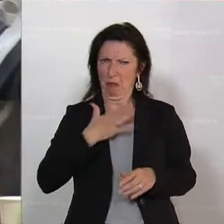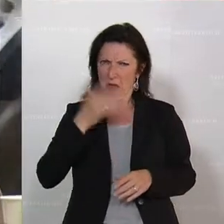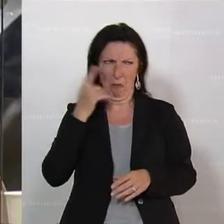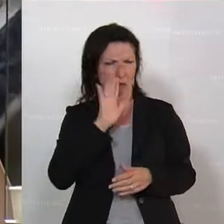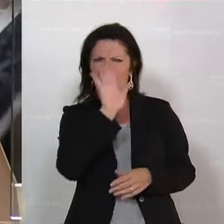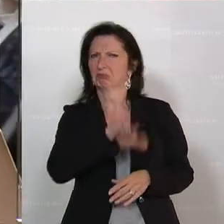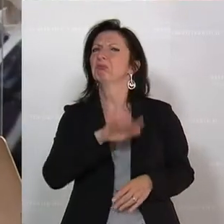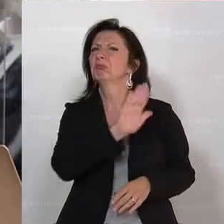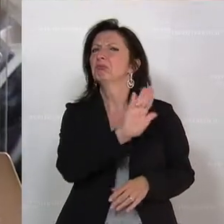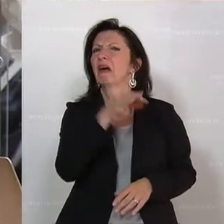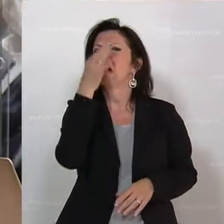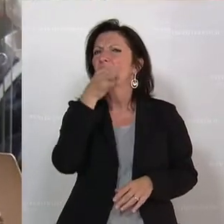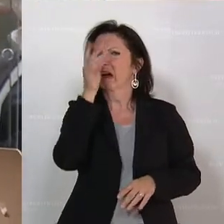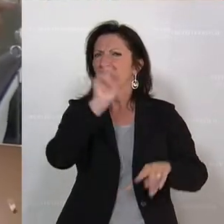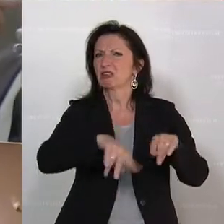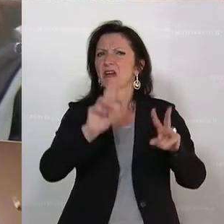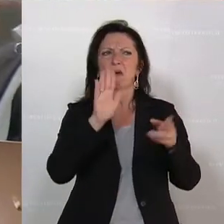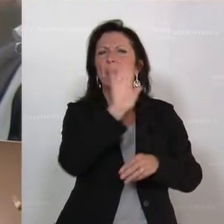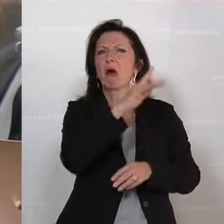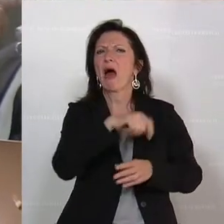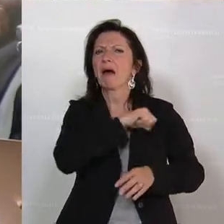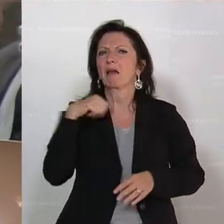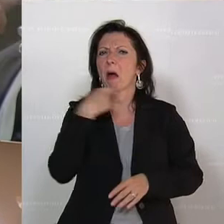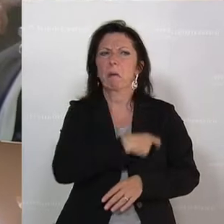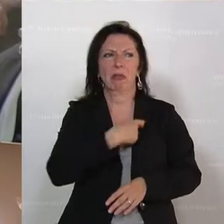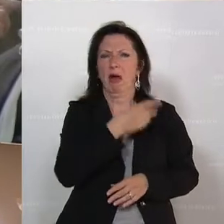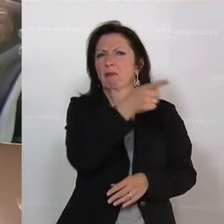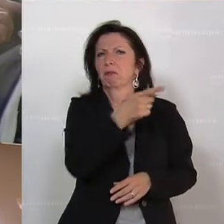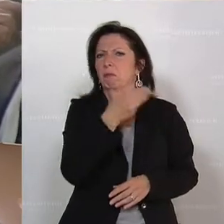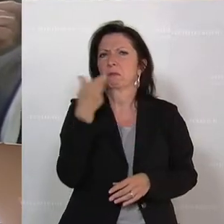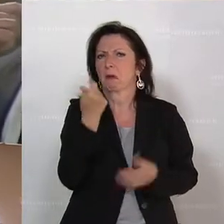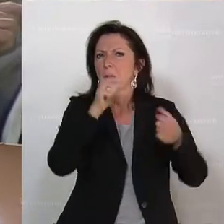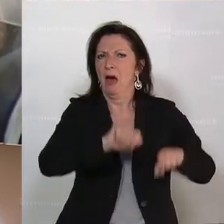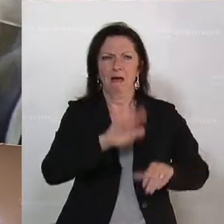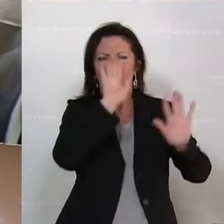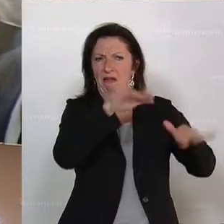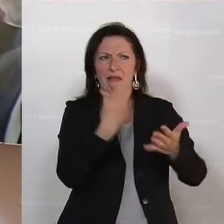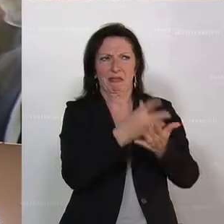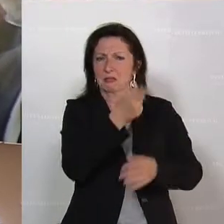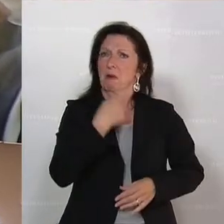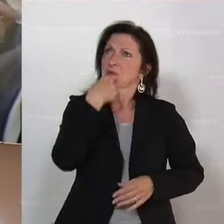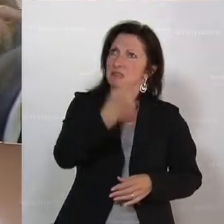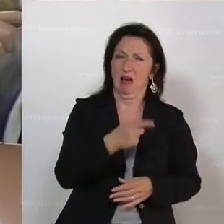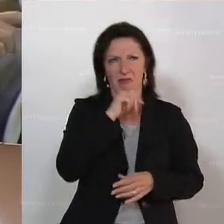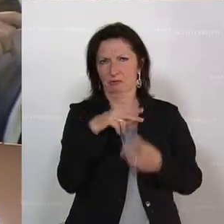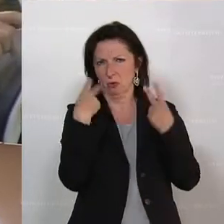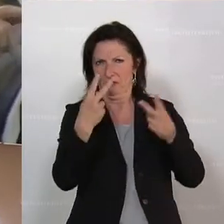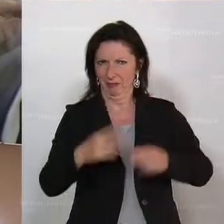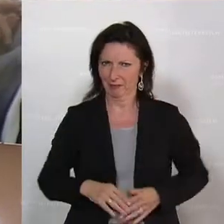Sie haben in Ihrer Partei ja sowieso nichts zu sagen, also insofern ist es nicht sonderlich relevant. Zum Herrn